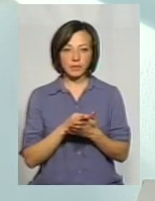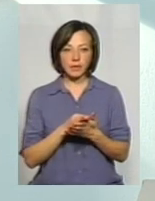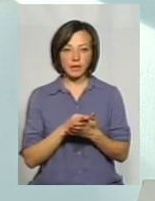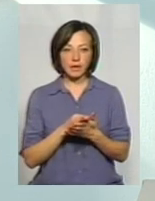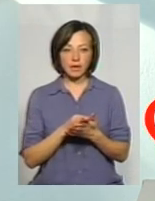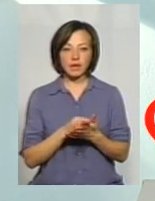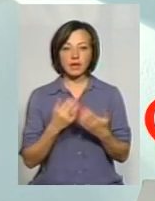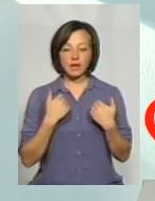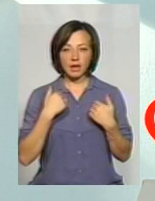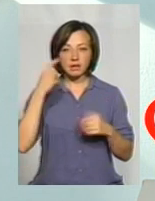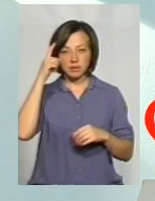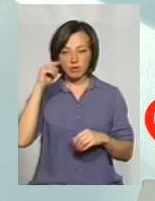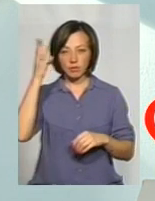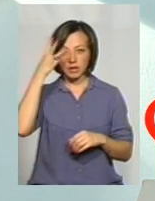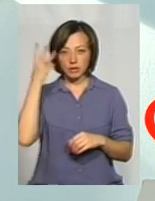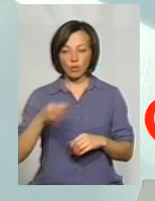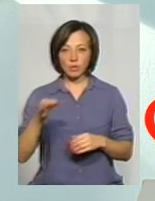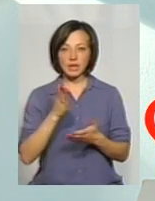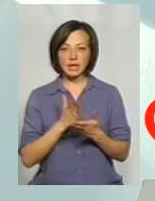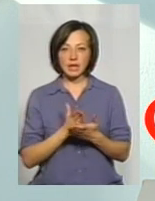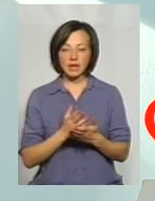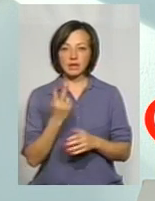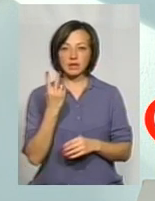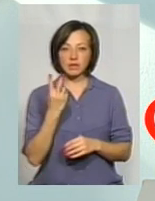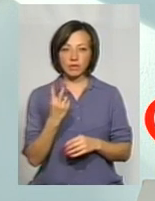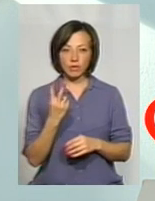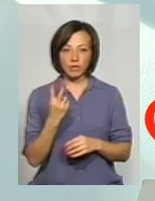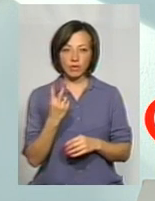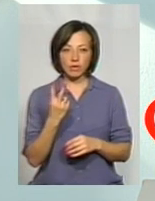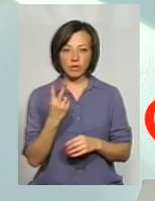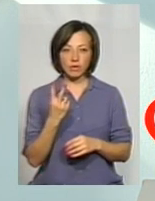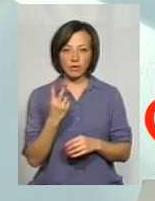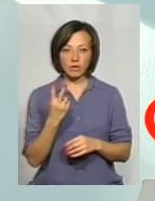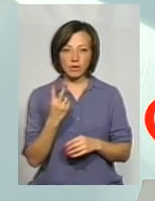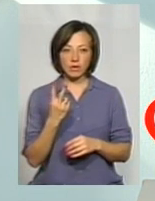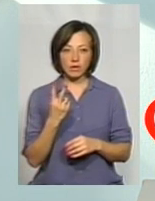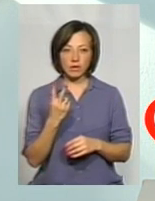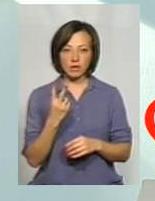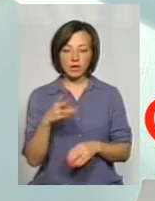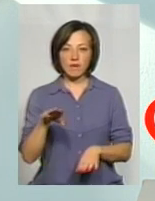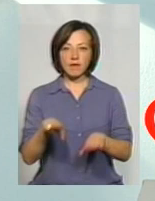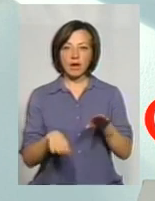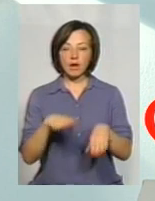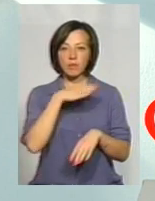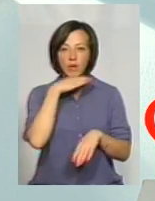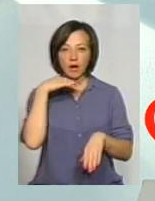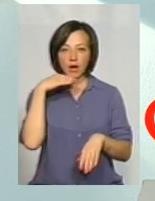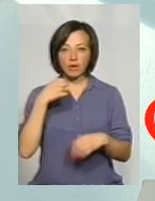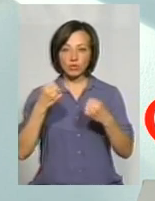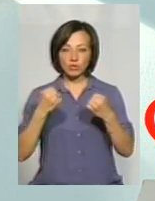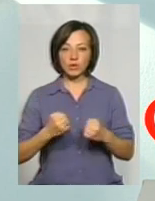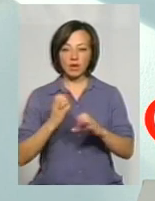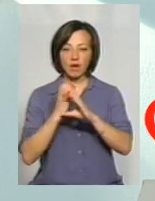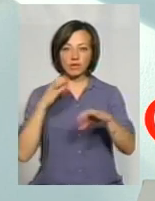Наскільки я знаю, у Хмельницькій області є всього двоє вагів для багатотонних автівок, які перевозять